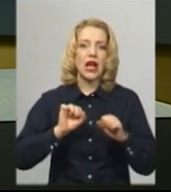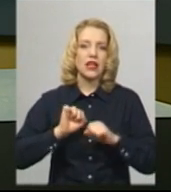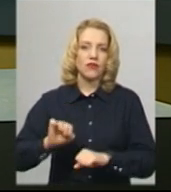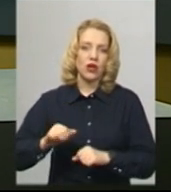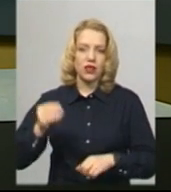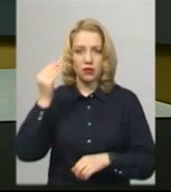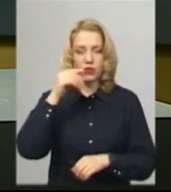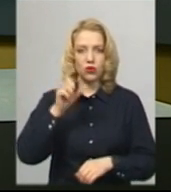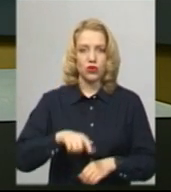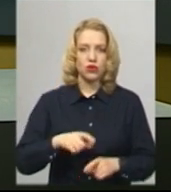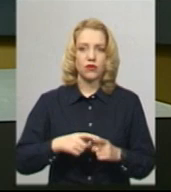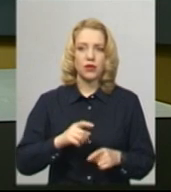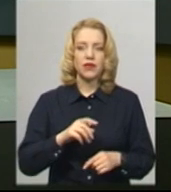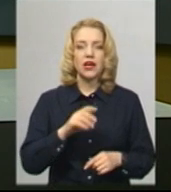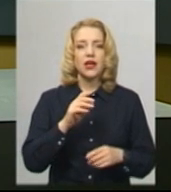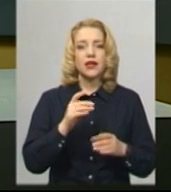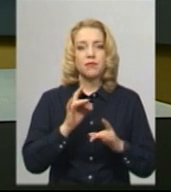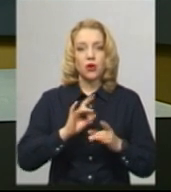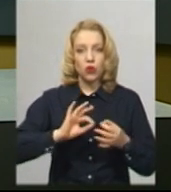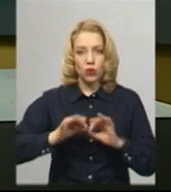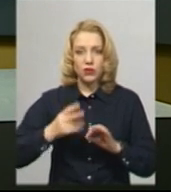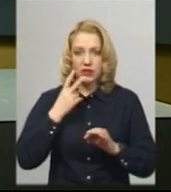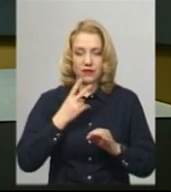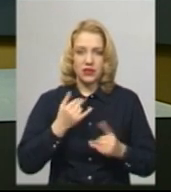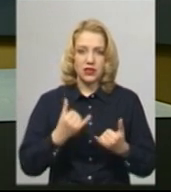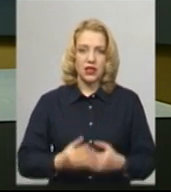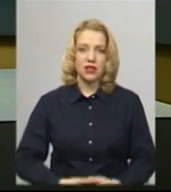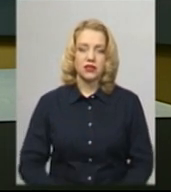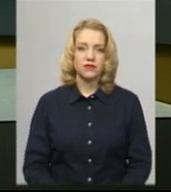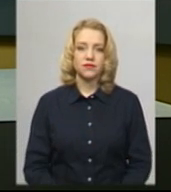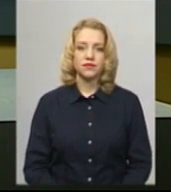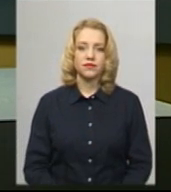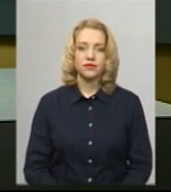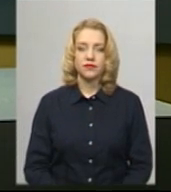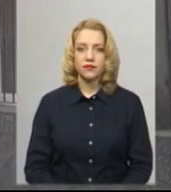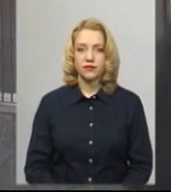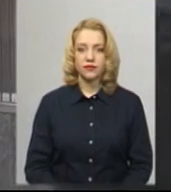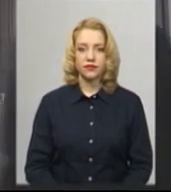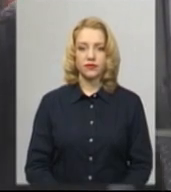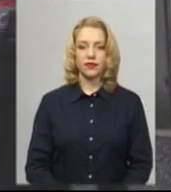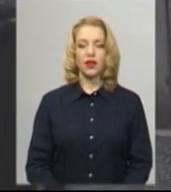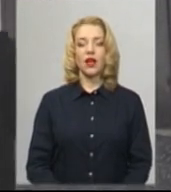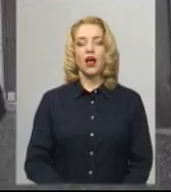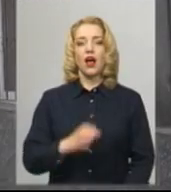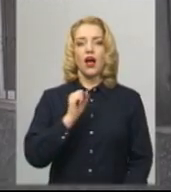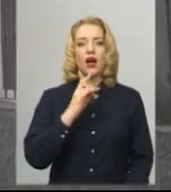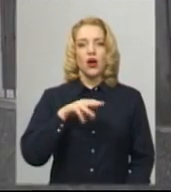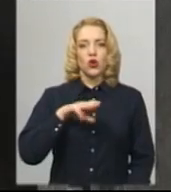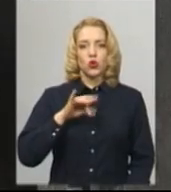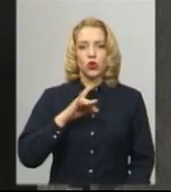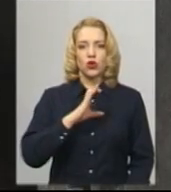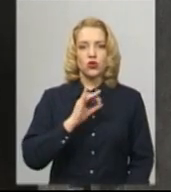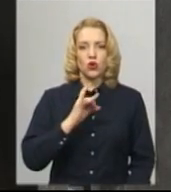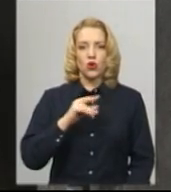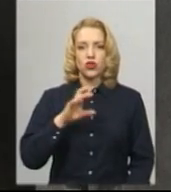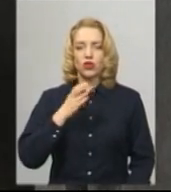підозрюваного Анатолій Стасишин. Подробиці у матеріалі Анастасії Збродової. Артур Сороченко не з'явився на